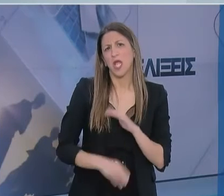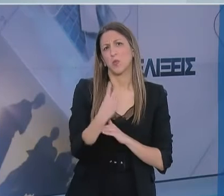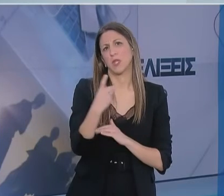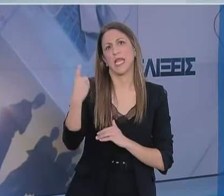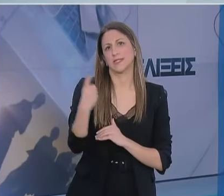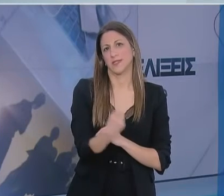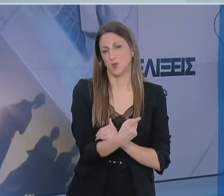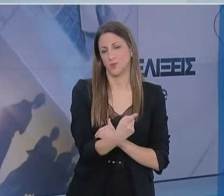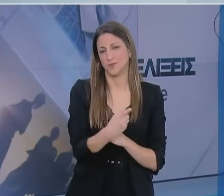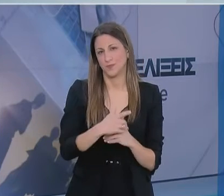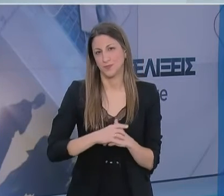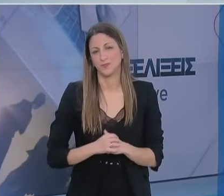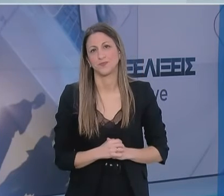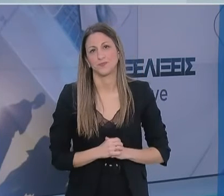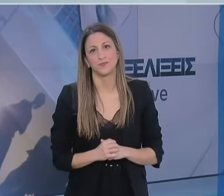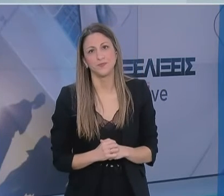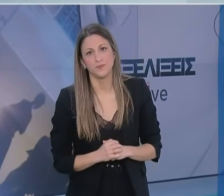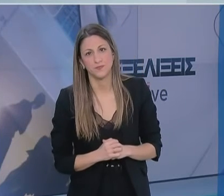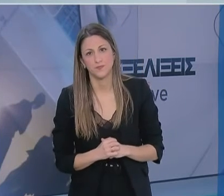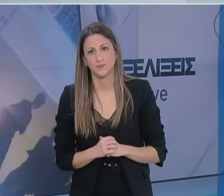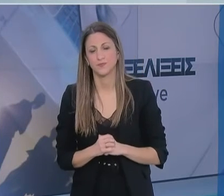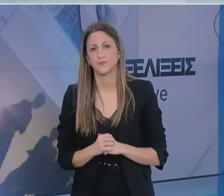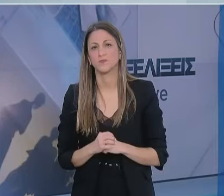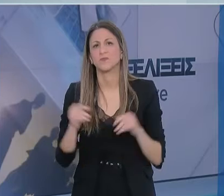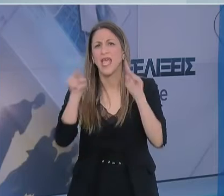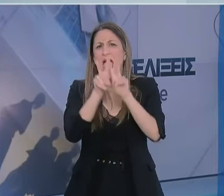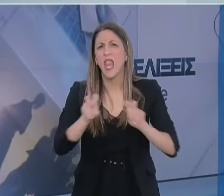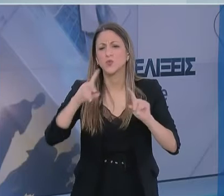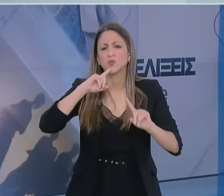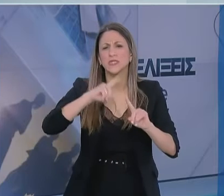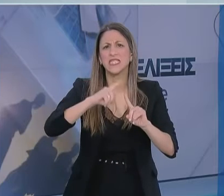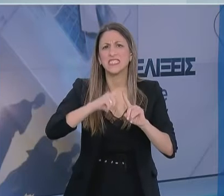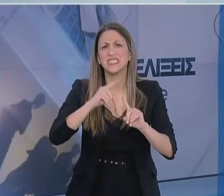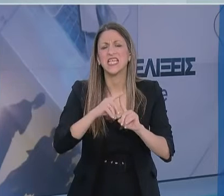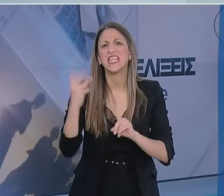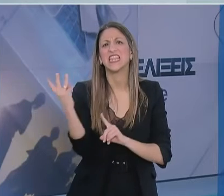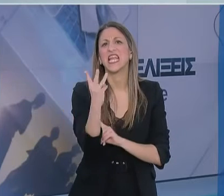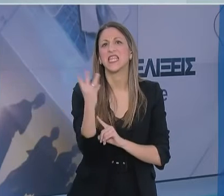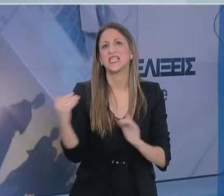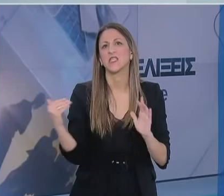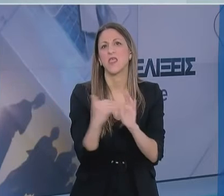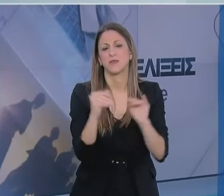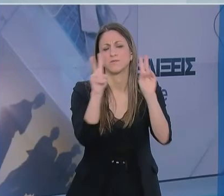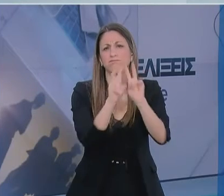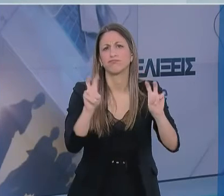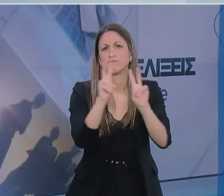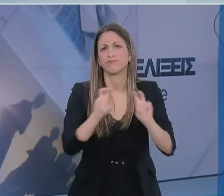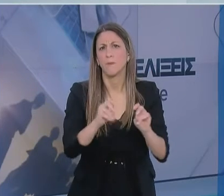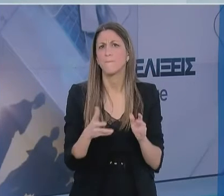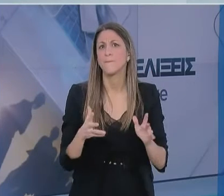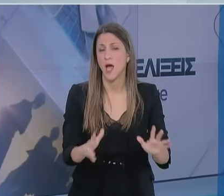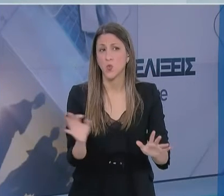3%. Έχουν συνολικά ελεγχθεί 33.634 κλινικά δείγματα για την παρουσία του ιού.